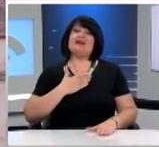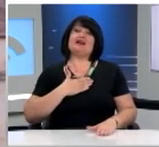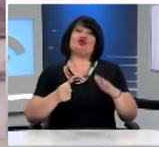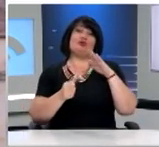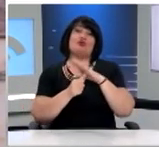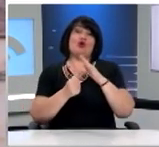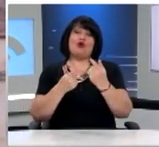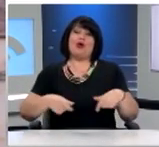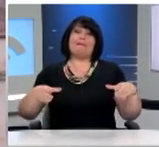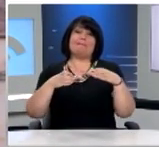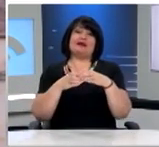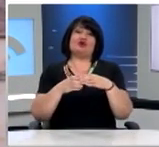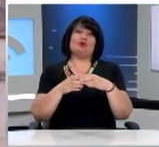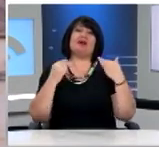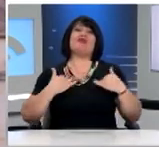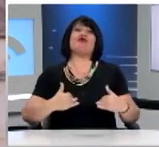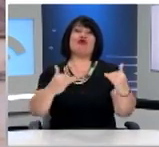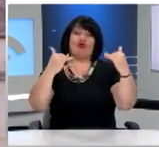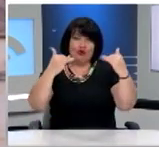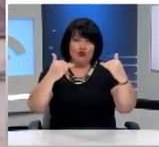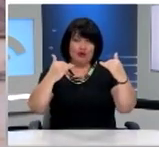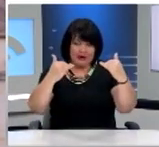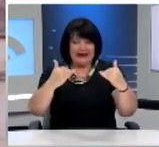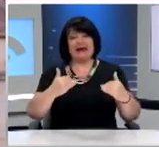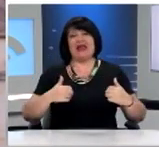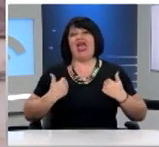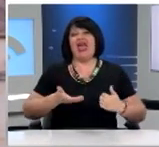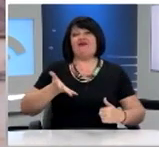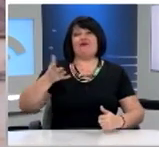Την Πρόεδρο της Επιτροπής της Βουλής των Εφήβων Κύριε Δήμετρα Μακρυνιώτη